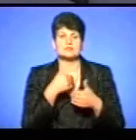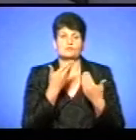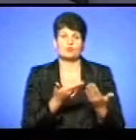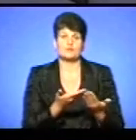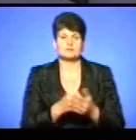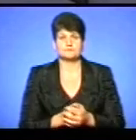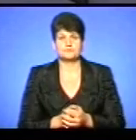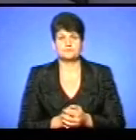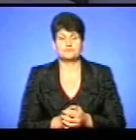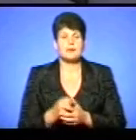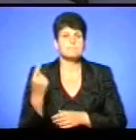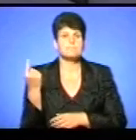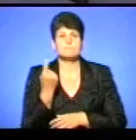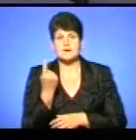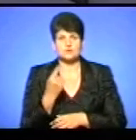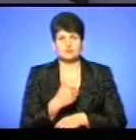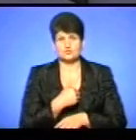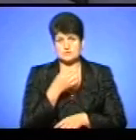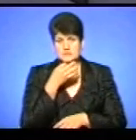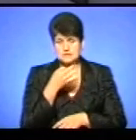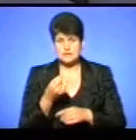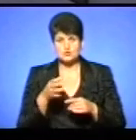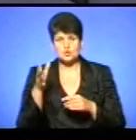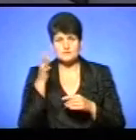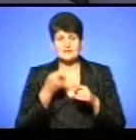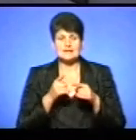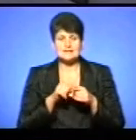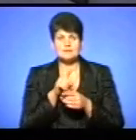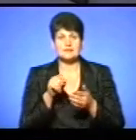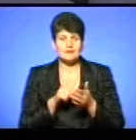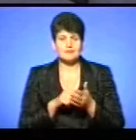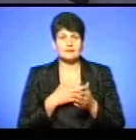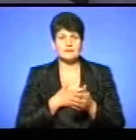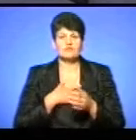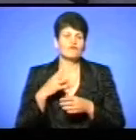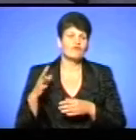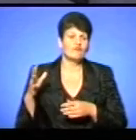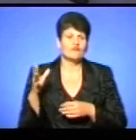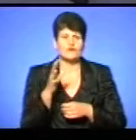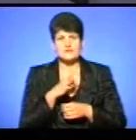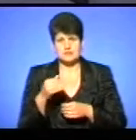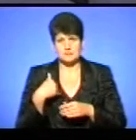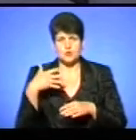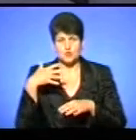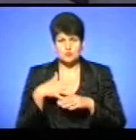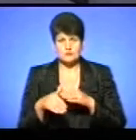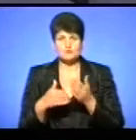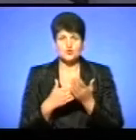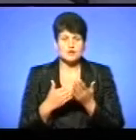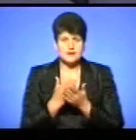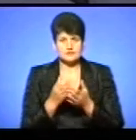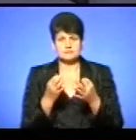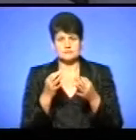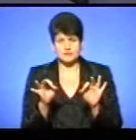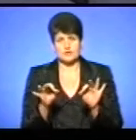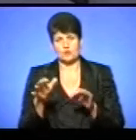Ну, перше, що я хочу сказати, що освіта – це, в принципі, питання, яке трубує всіх, тому що ми розуміємо, що якісна, доступна